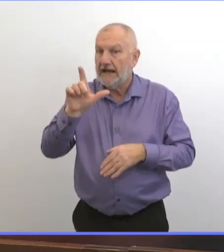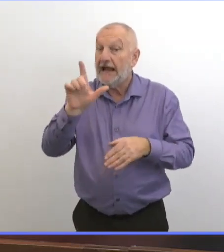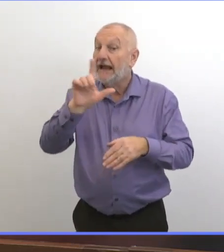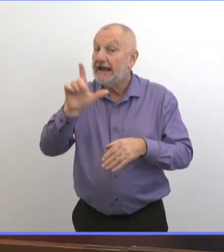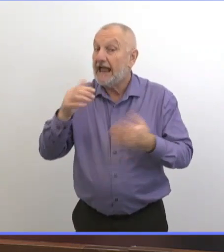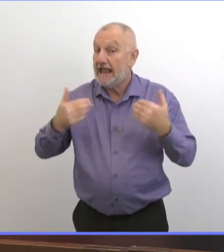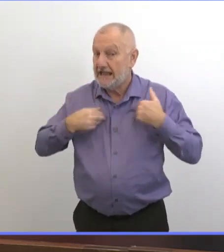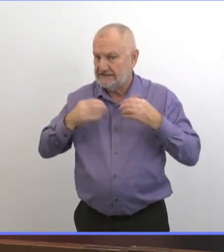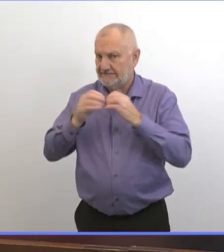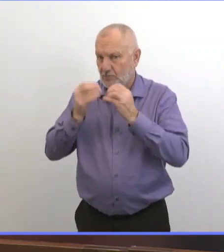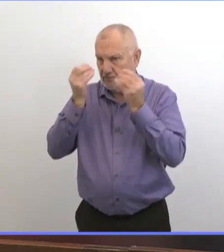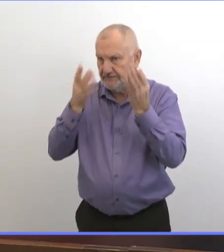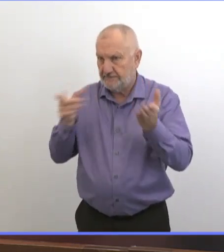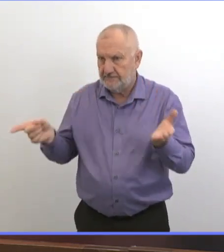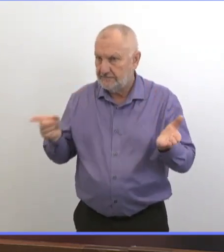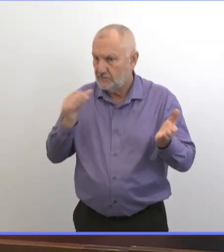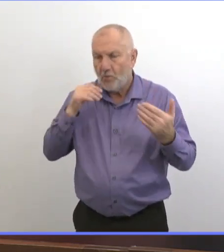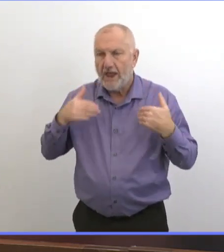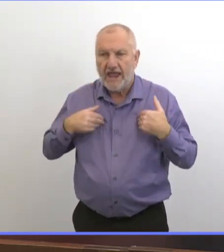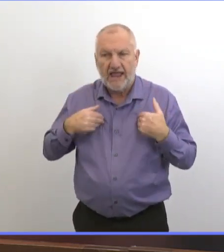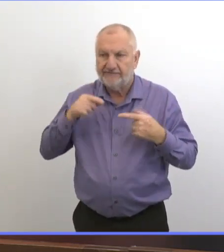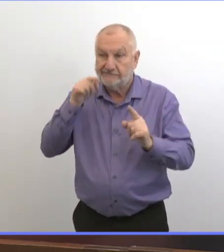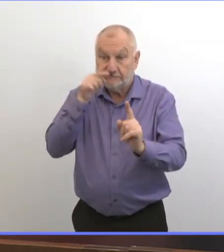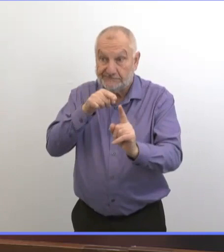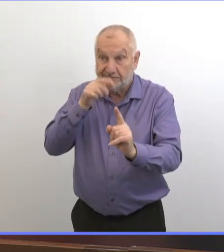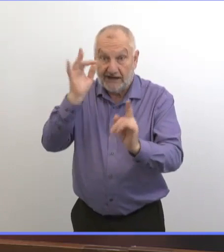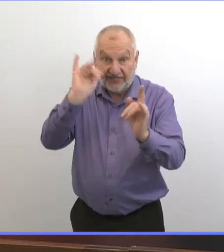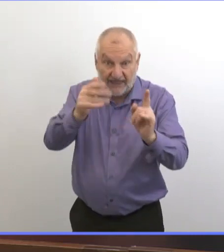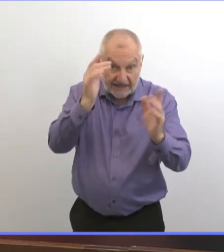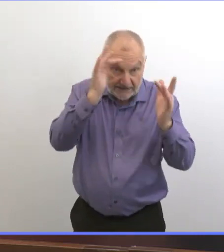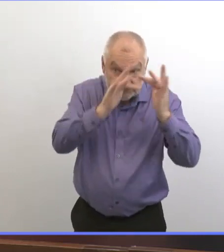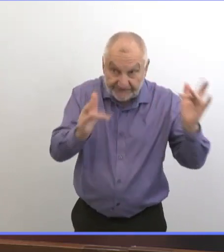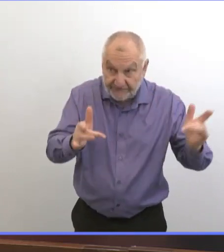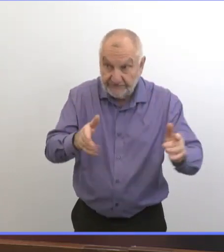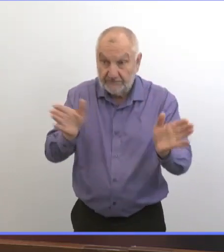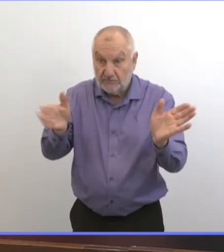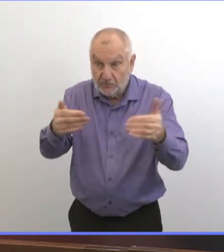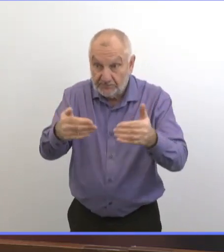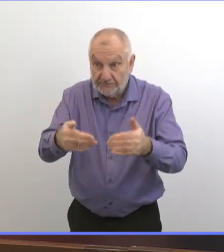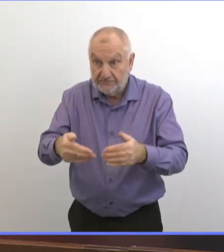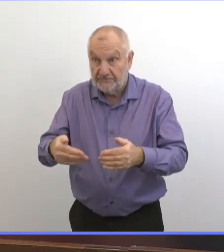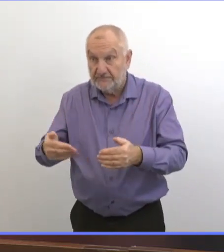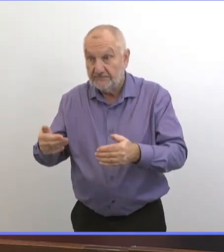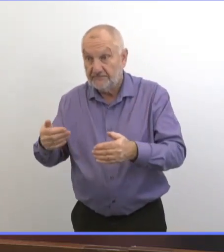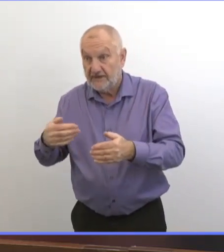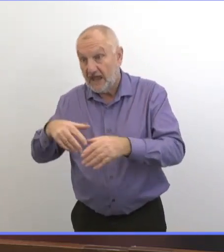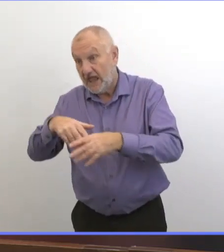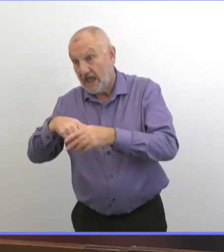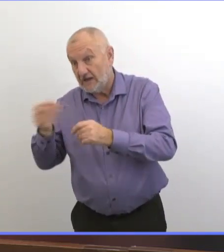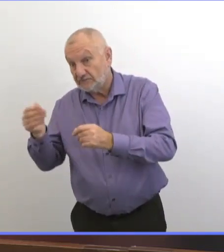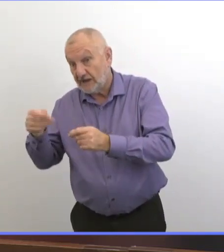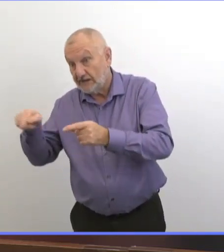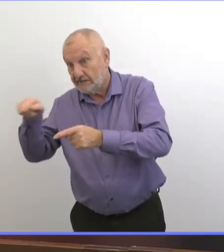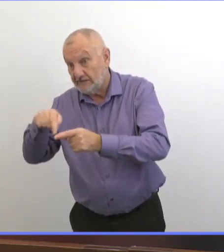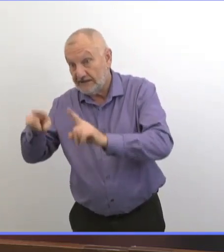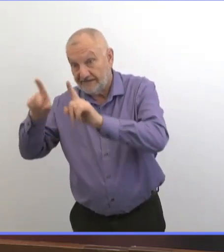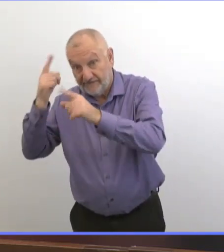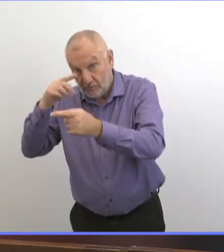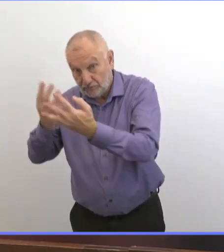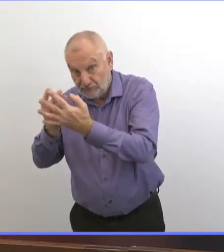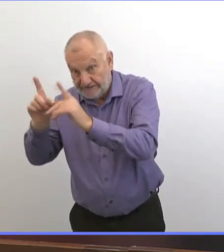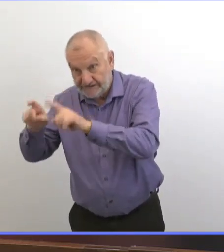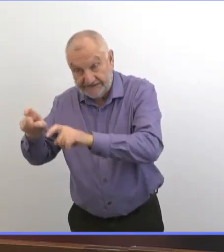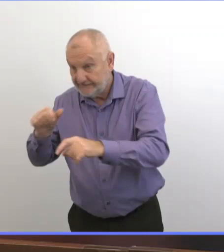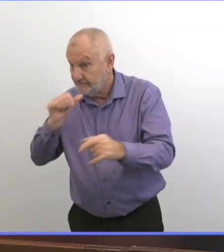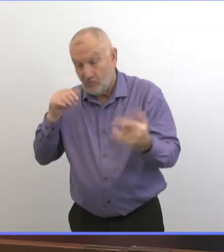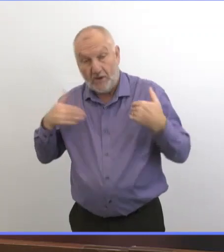spécifique des triages en dehors des procédures normales. Mais on sait